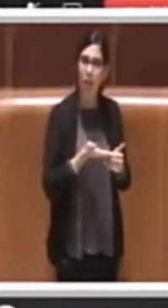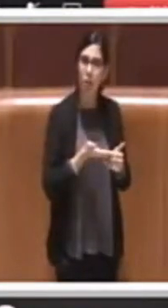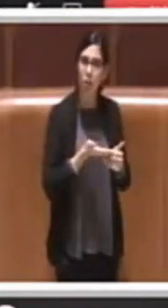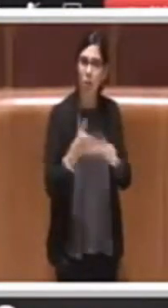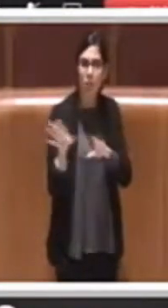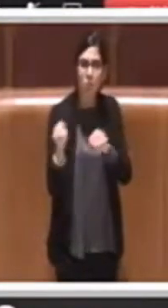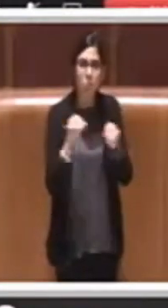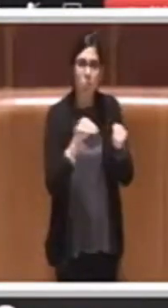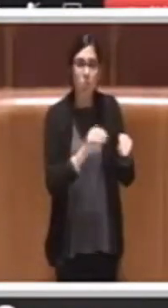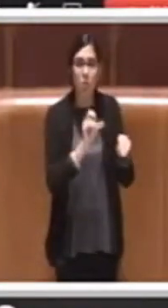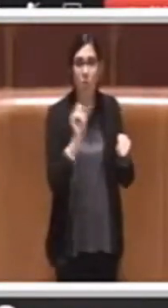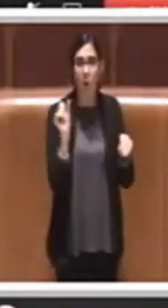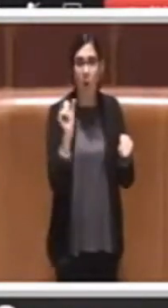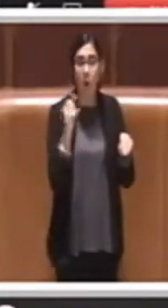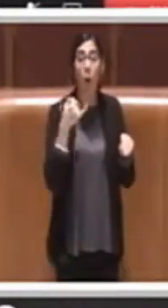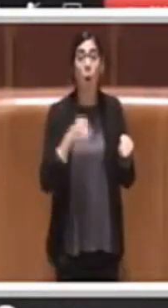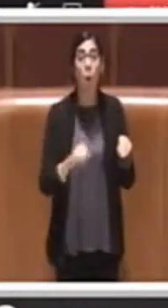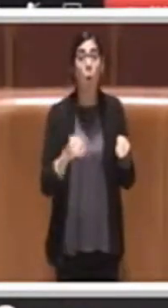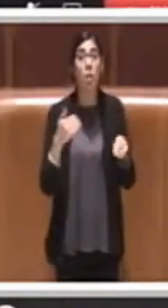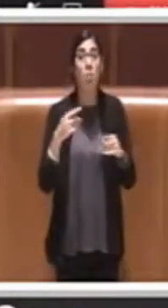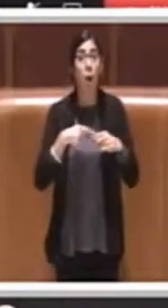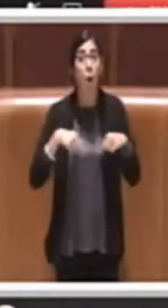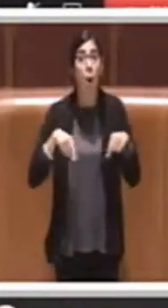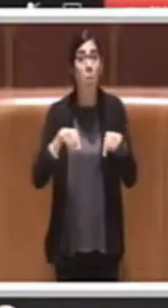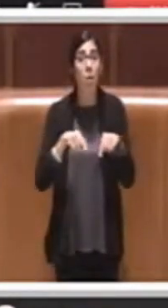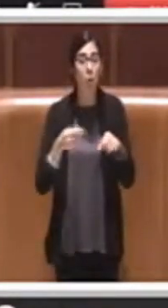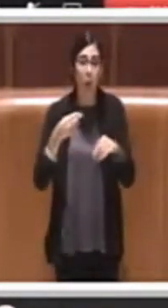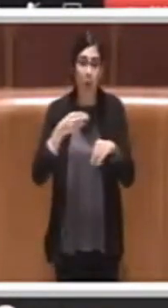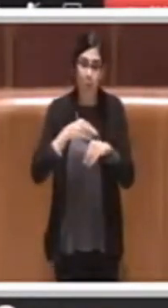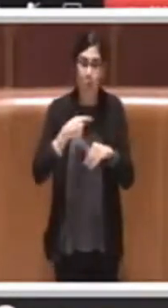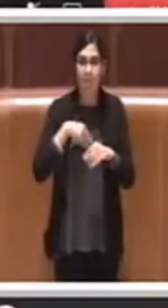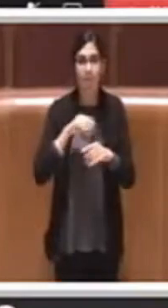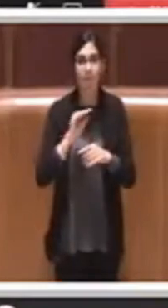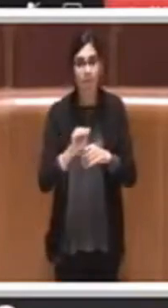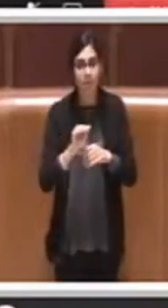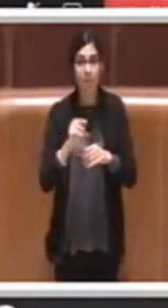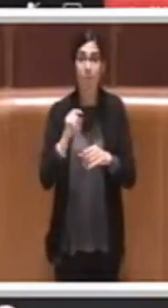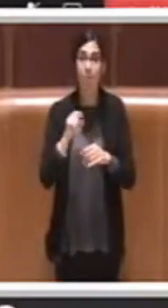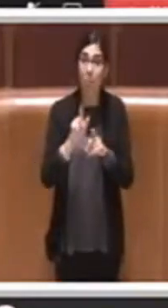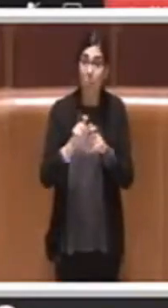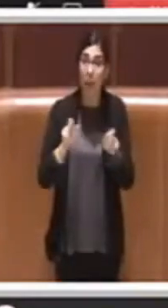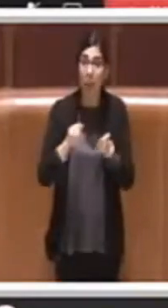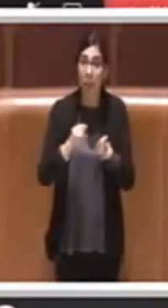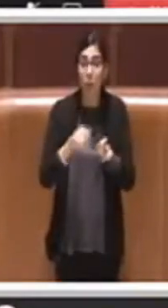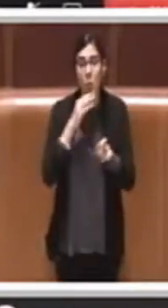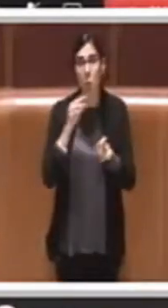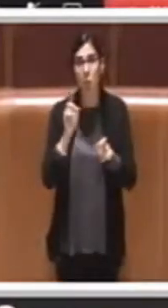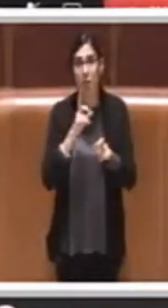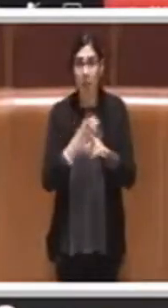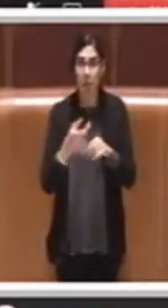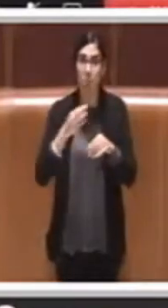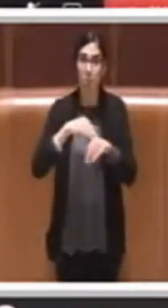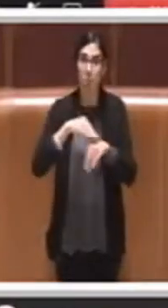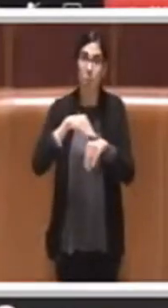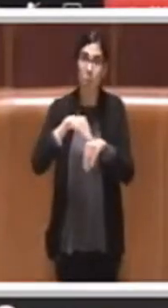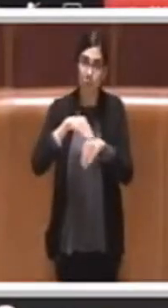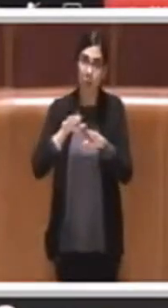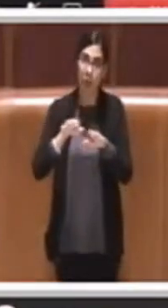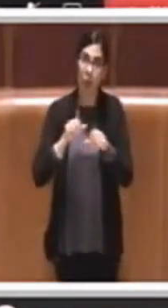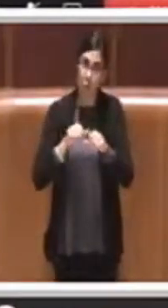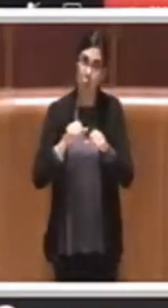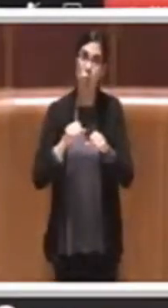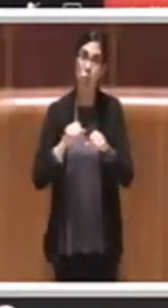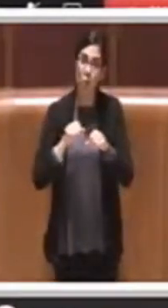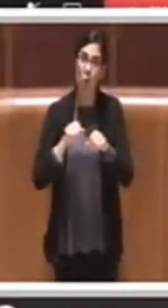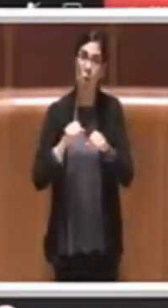anche nell'ultima commissione di rinforzare le unità lavorative che andranno a